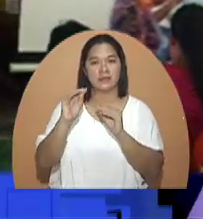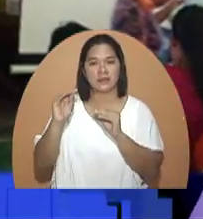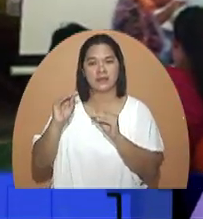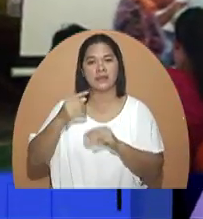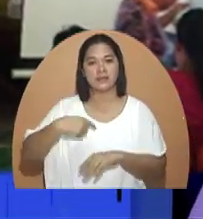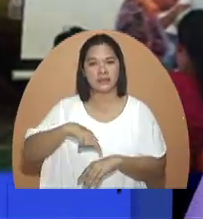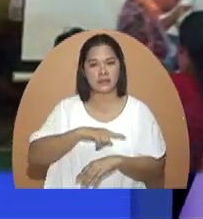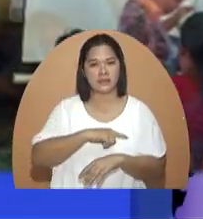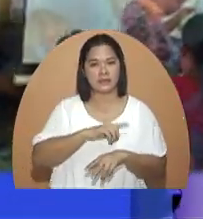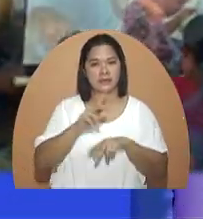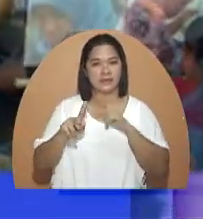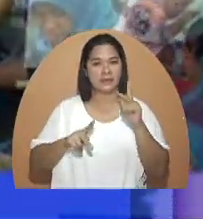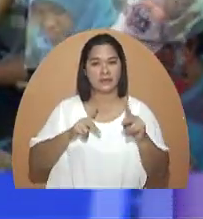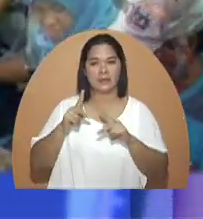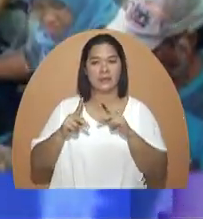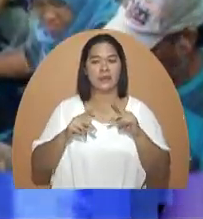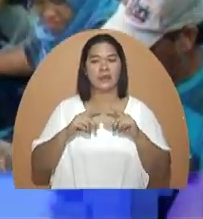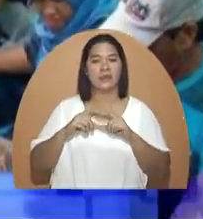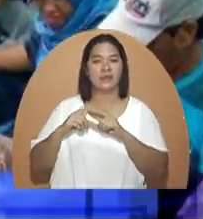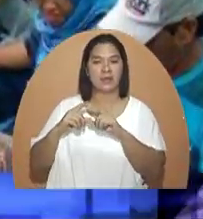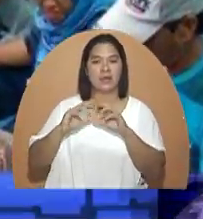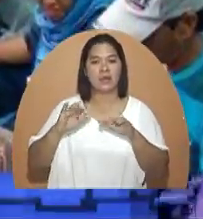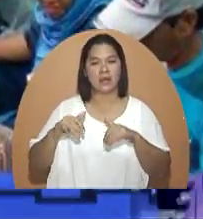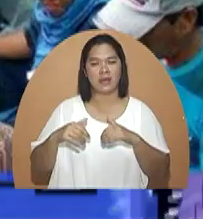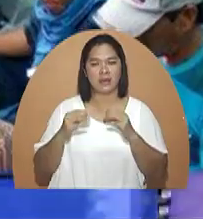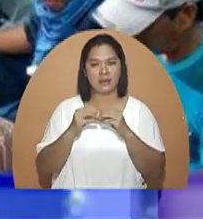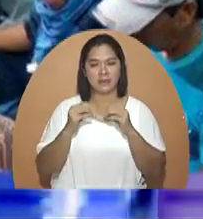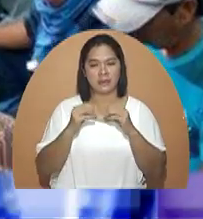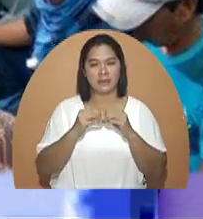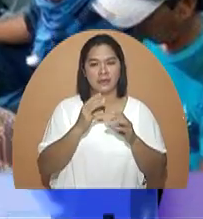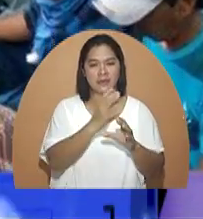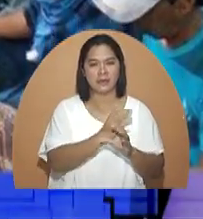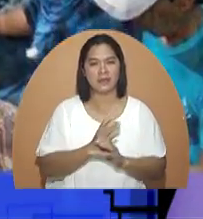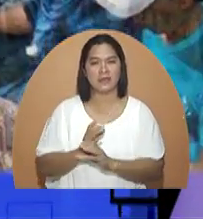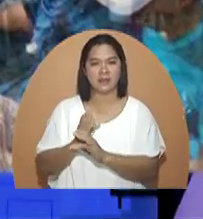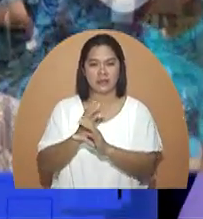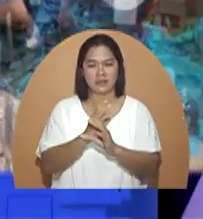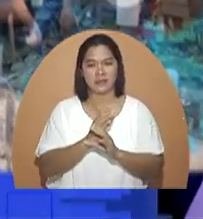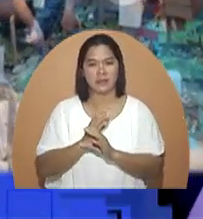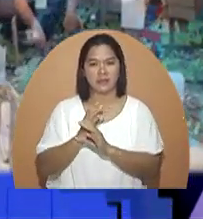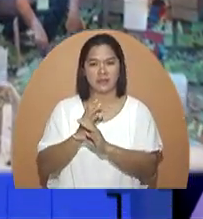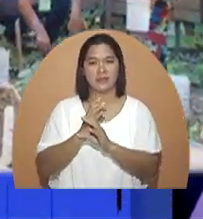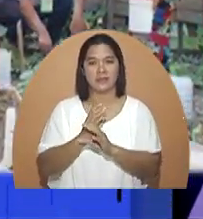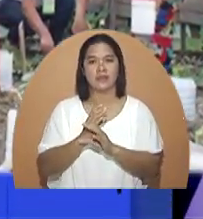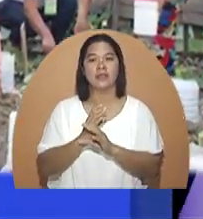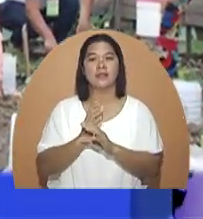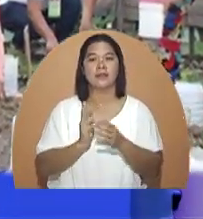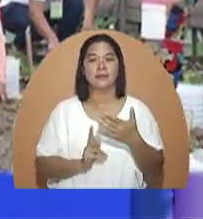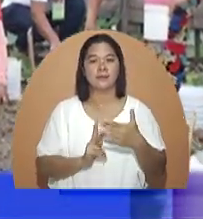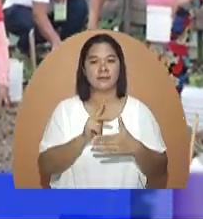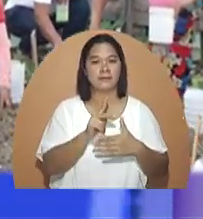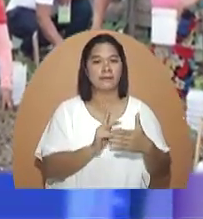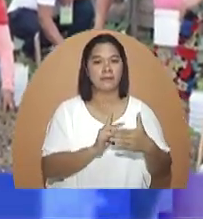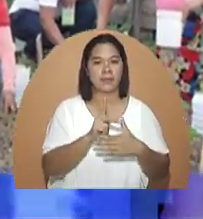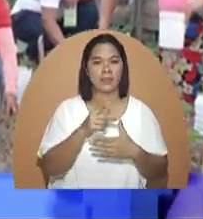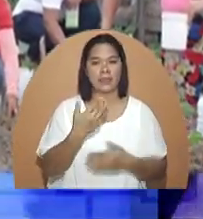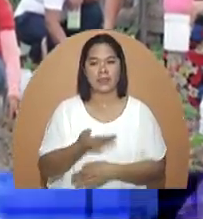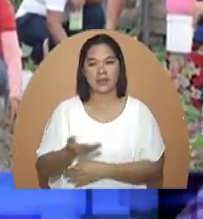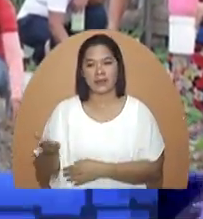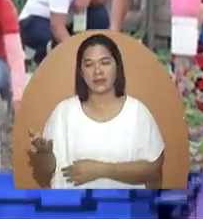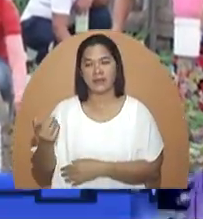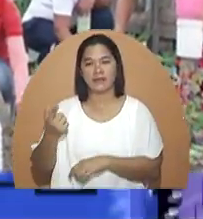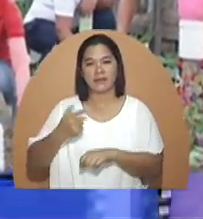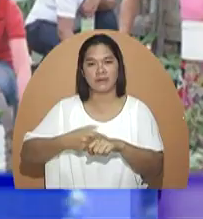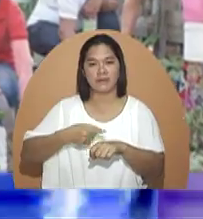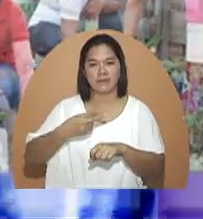tinuturuan ang ating mga kababayan kung paano mas mapapangalagaan nila ang kanilang mga pananim at mga